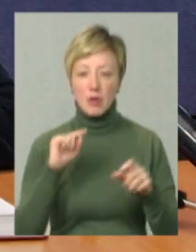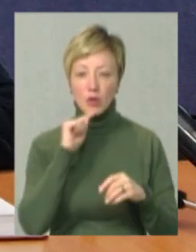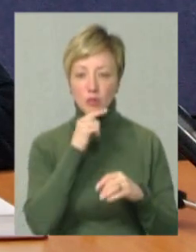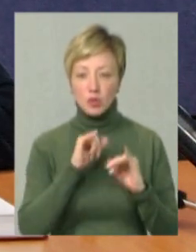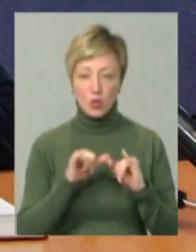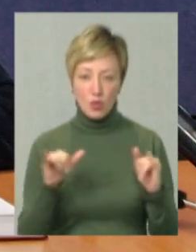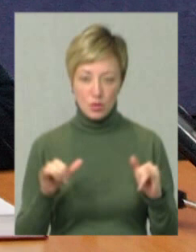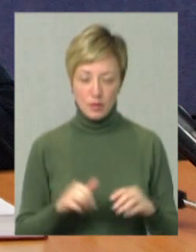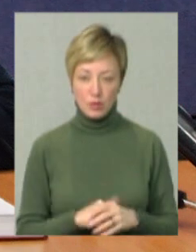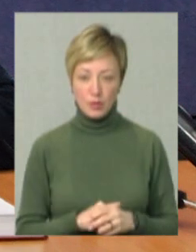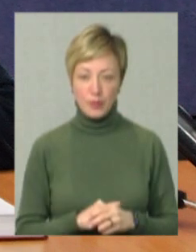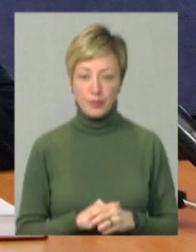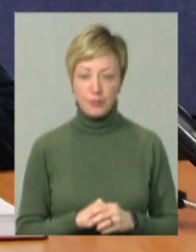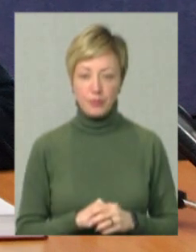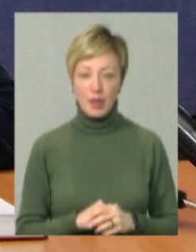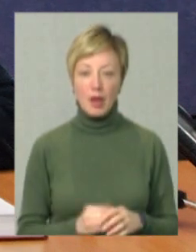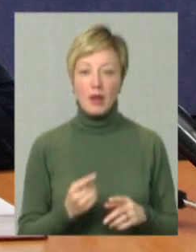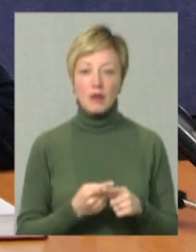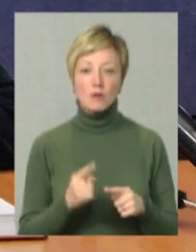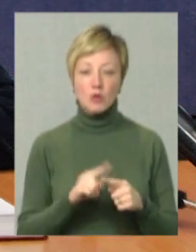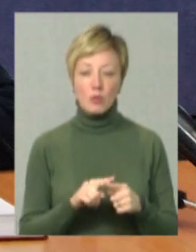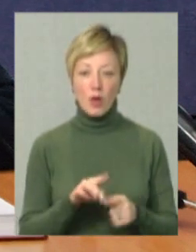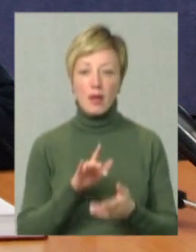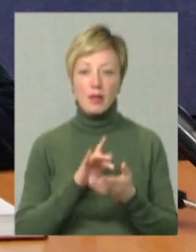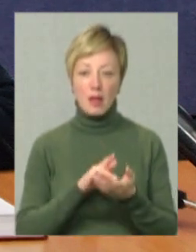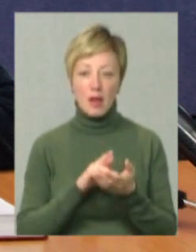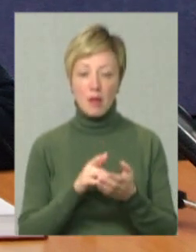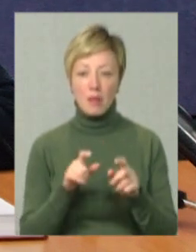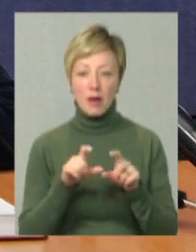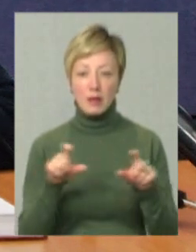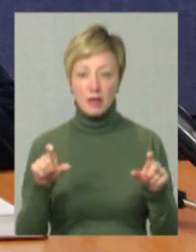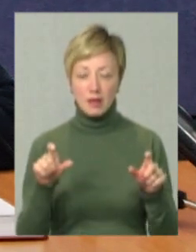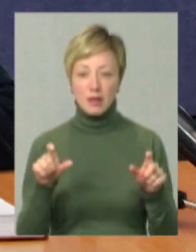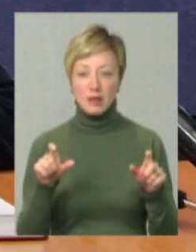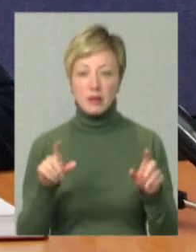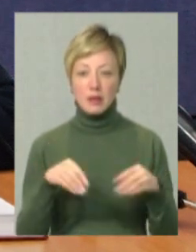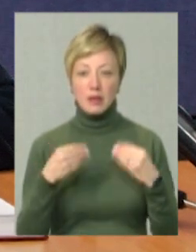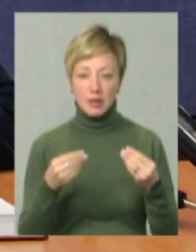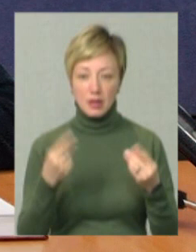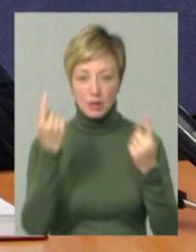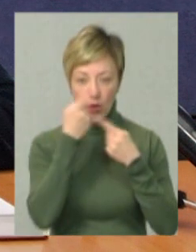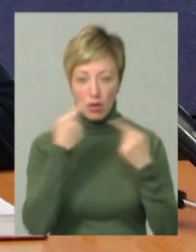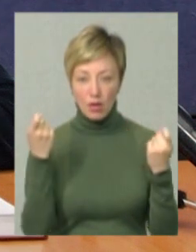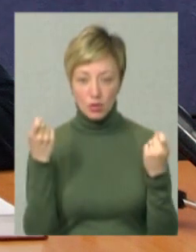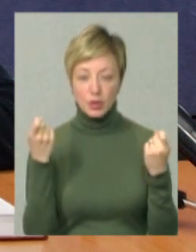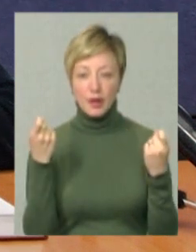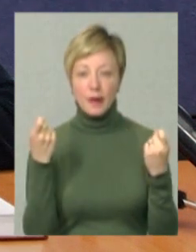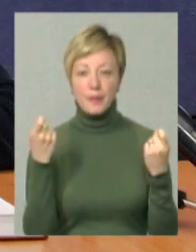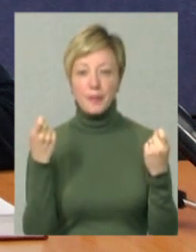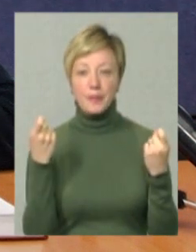економічного розвитку. У цьому телеграм-каналі надається оголошення.